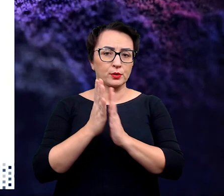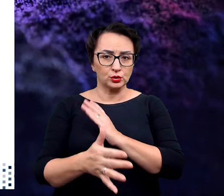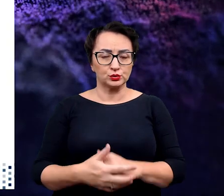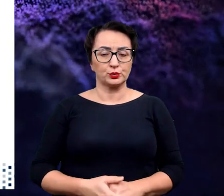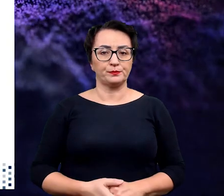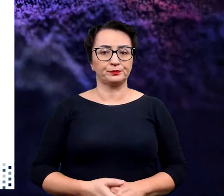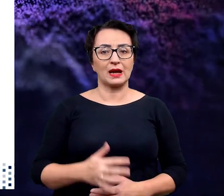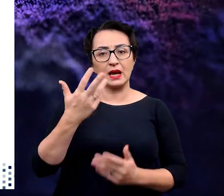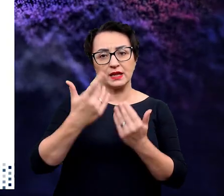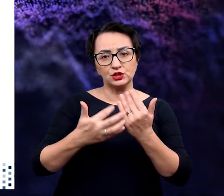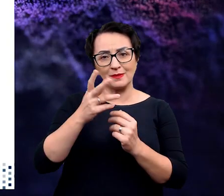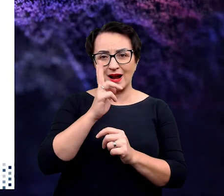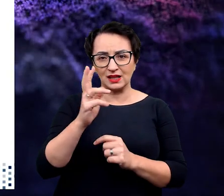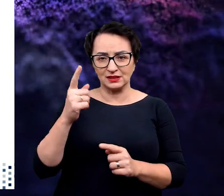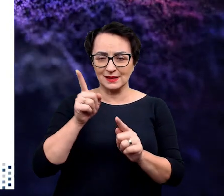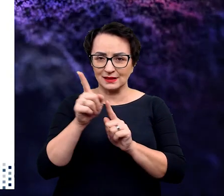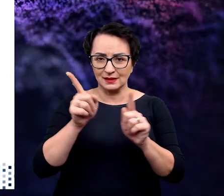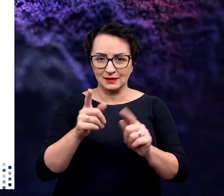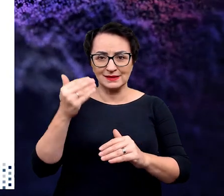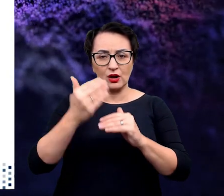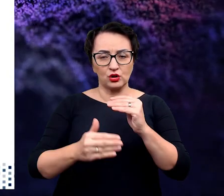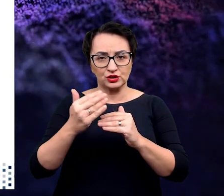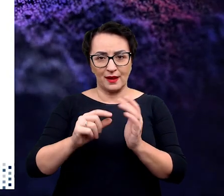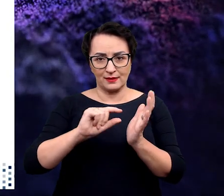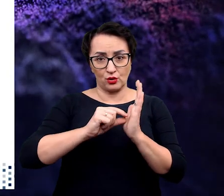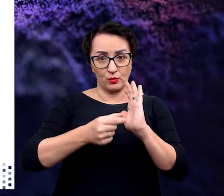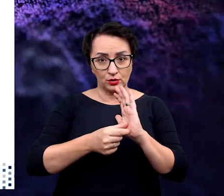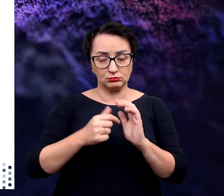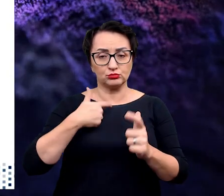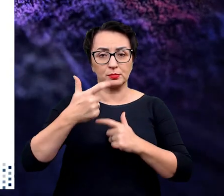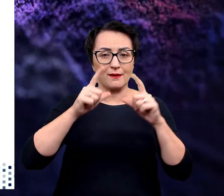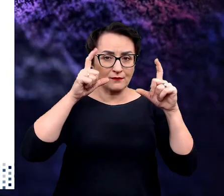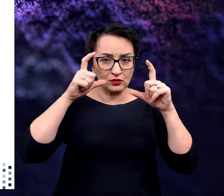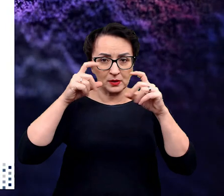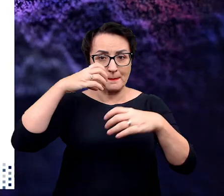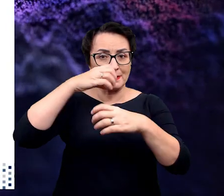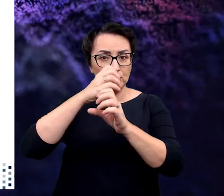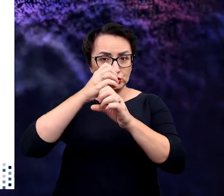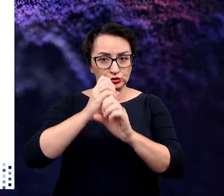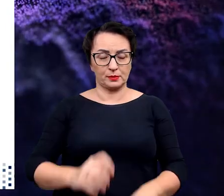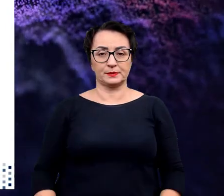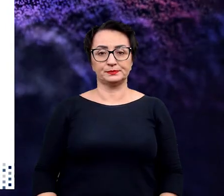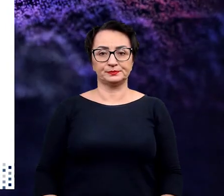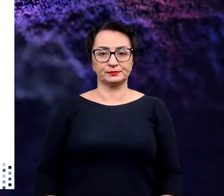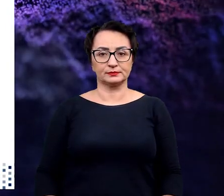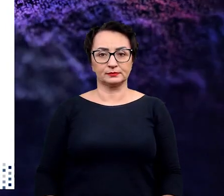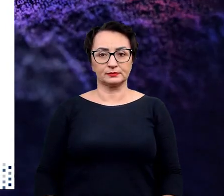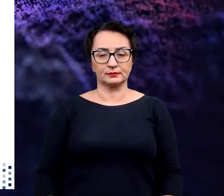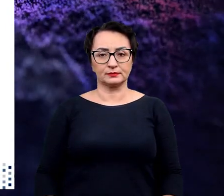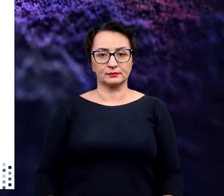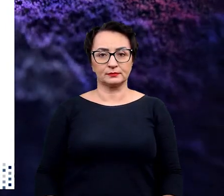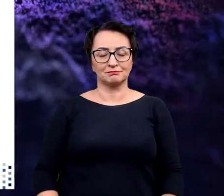najzwyczajniej w świecie zliczamy każde zakończenie dendrytyczne komórki, którą fotografujemy pod mikroskopem.